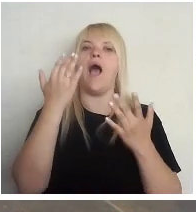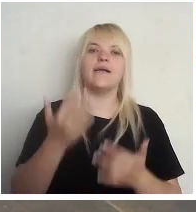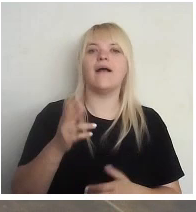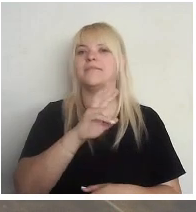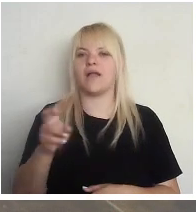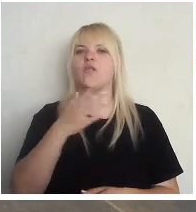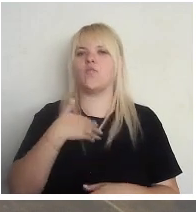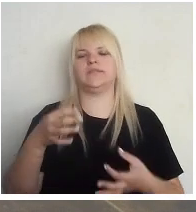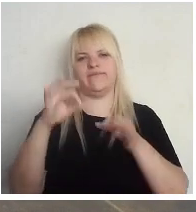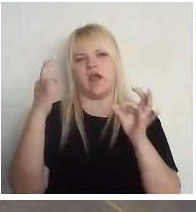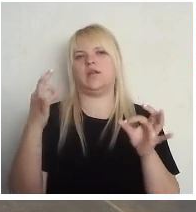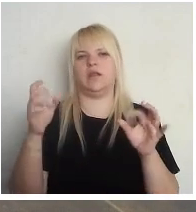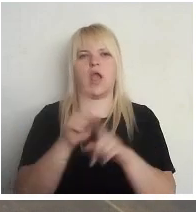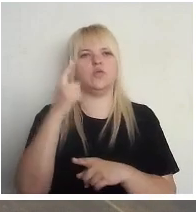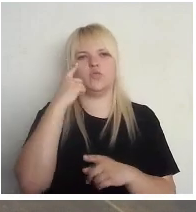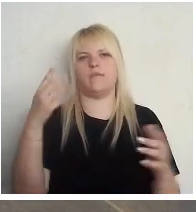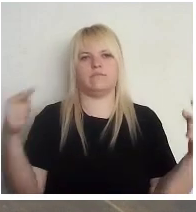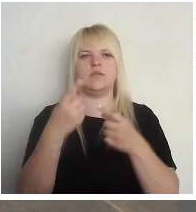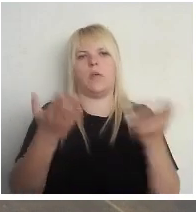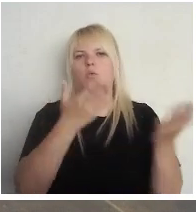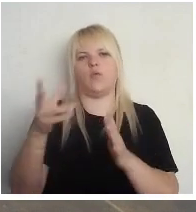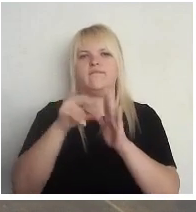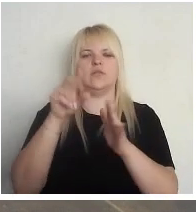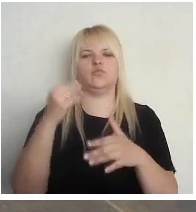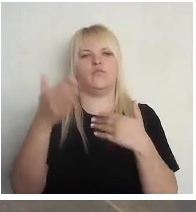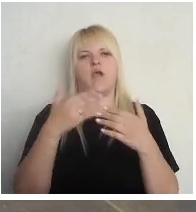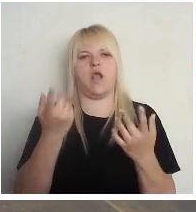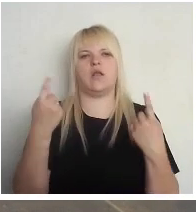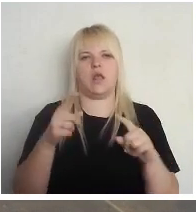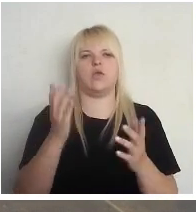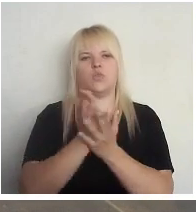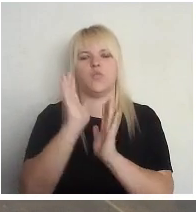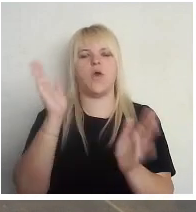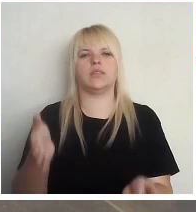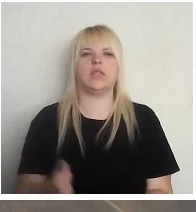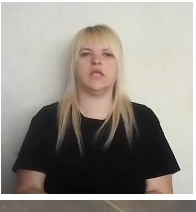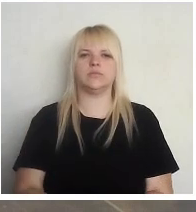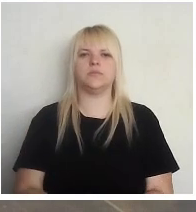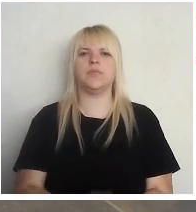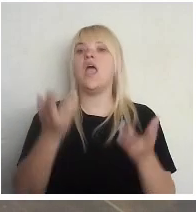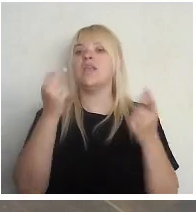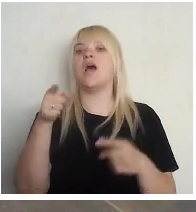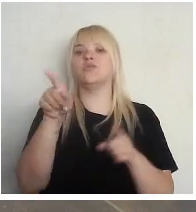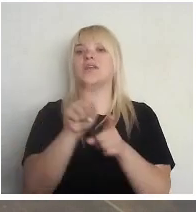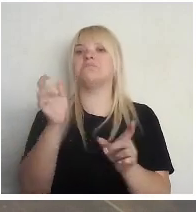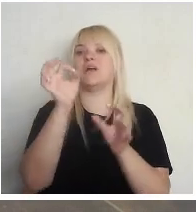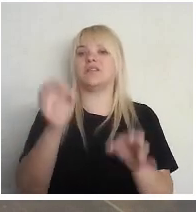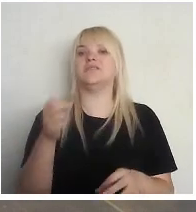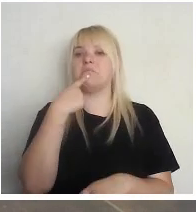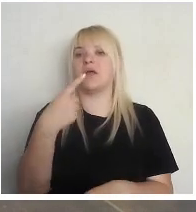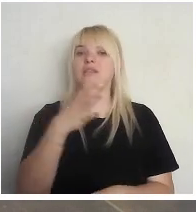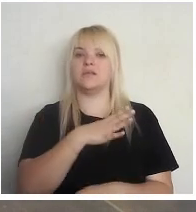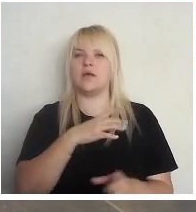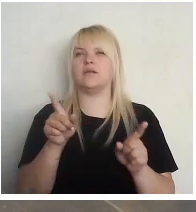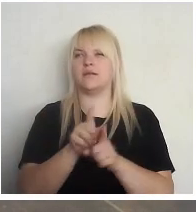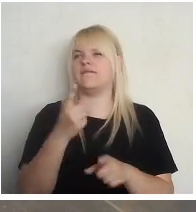domājot par jebkurām vēlēšanām, kas tuvākajā laikā varētu notikt. Jā, tu patiesībā pieskāries vēl vienam, man